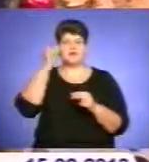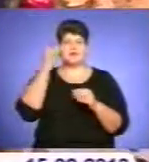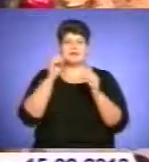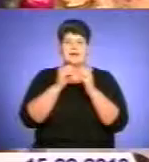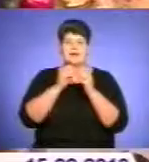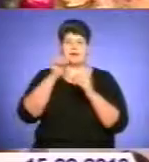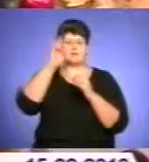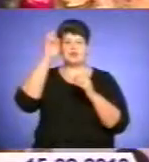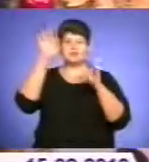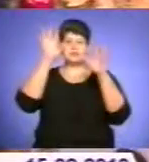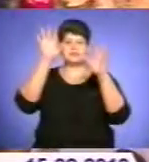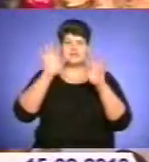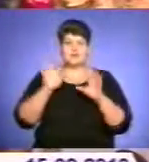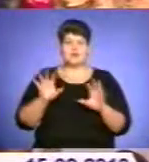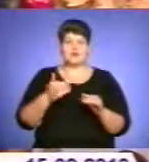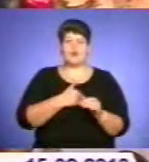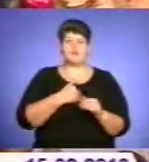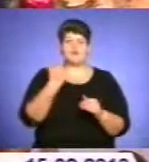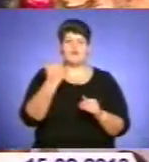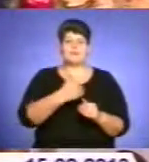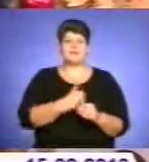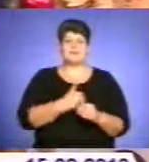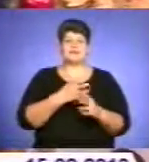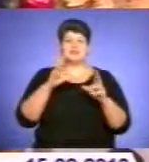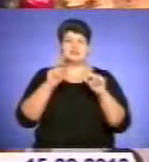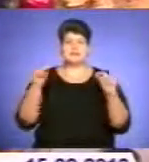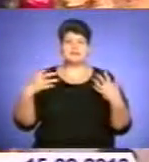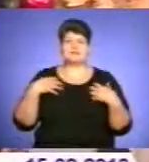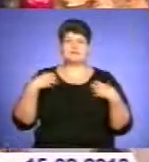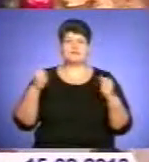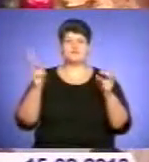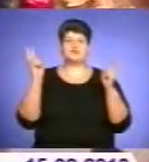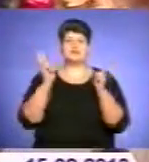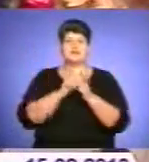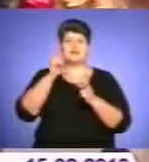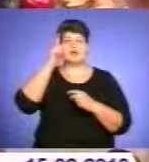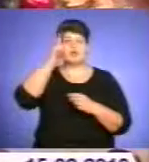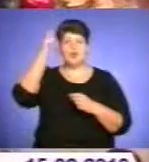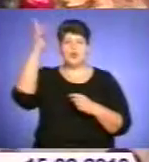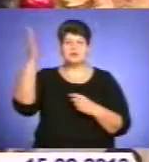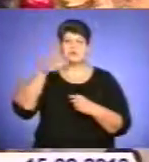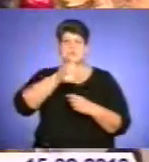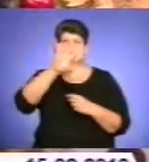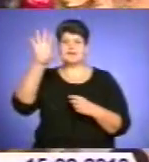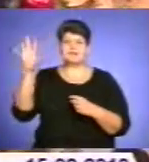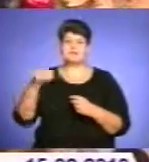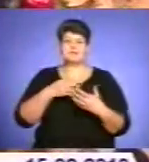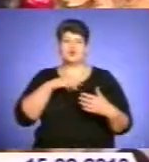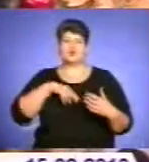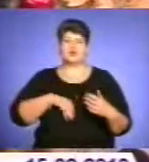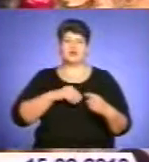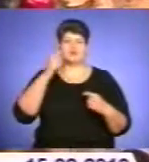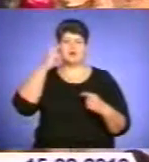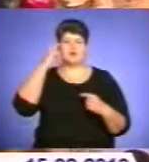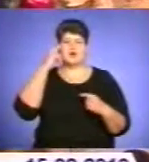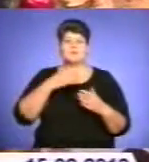запитів. І в цей день я хочу вам всім побажати щастя, здоров'я, зустрічайте Господа за всією душою, всіма помислом, з